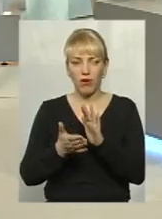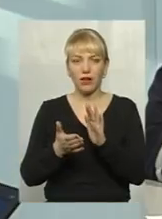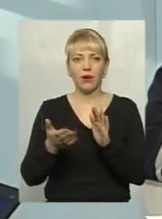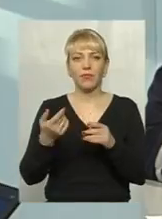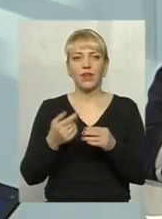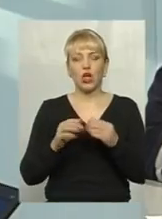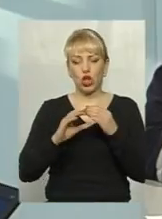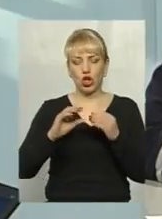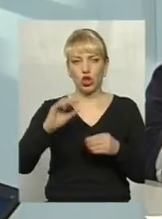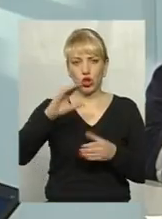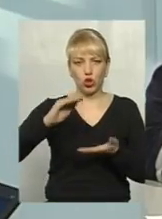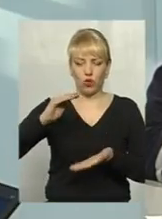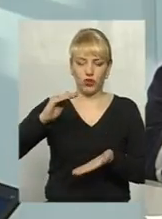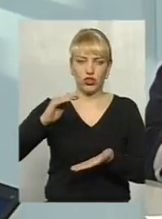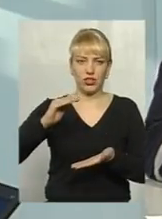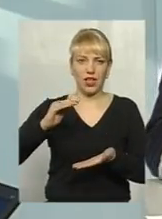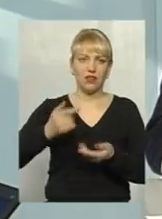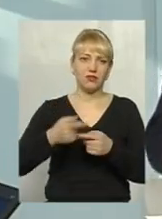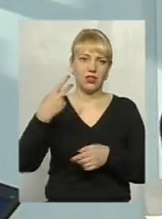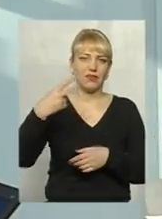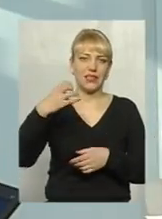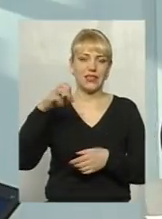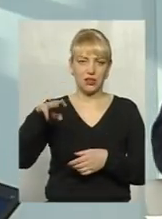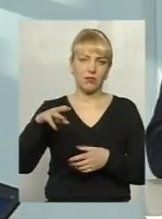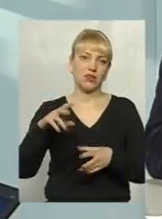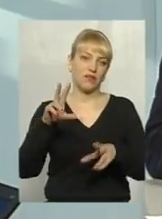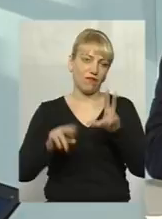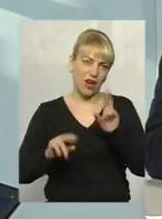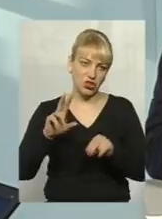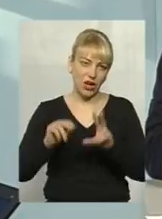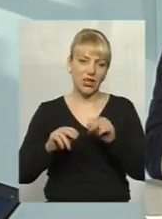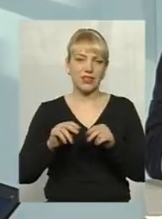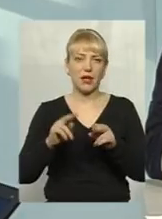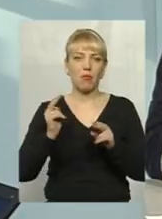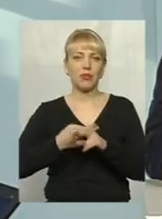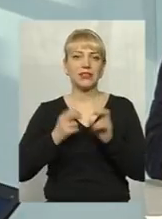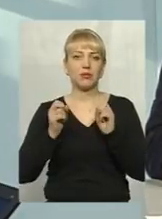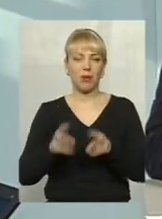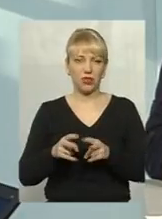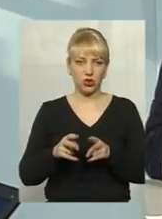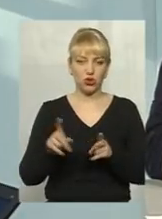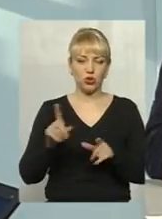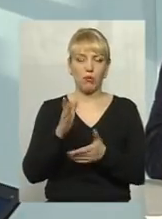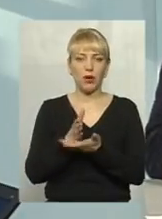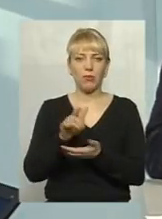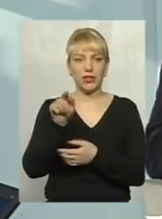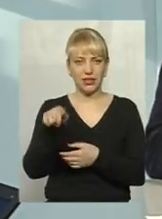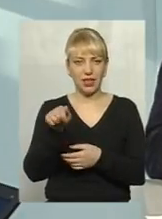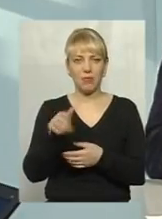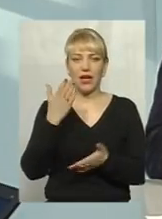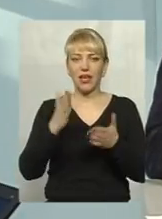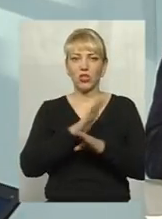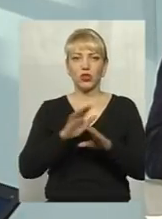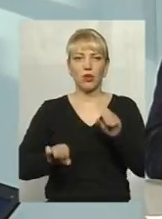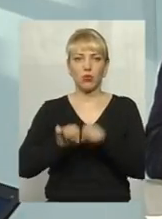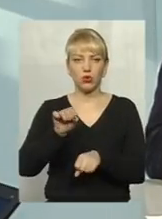сягає більше 20 сантиметрів. Тобто вона відносно є безпечна для того, щоб там перебувати, якщо не порушувати